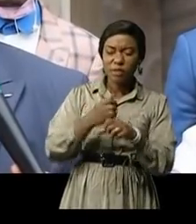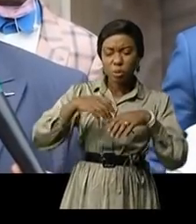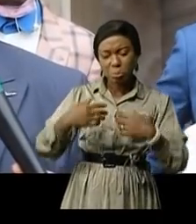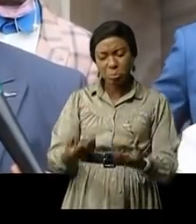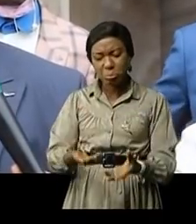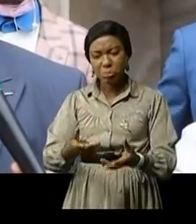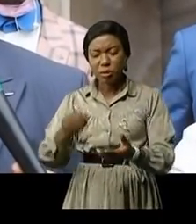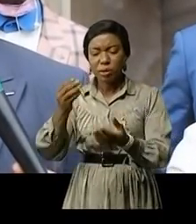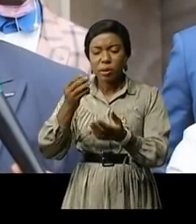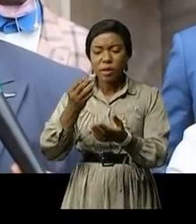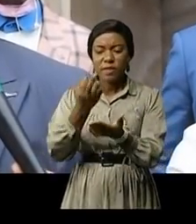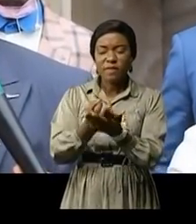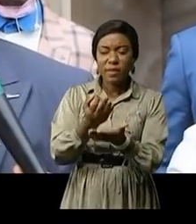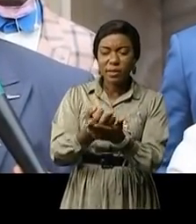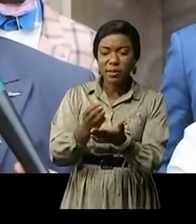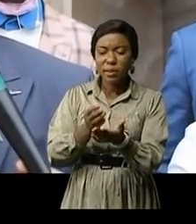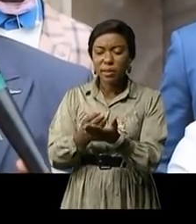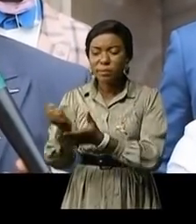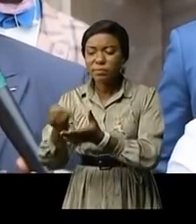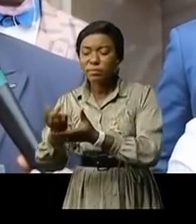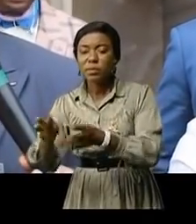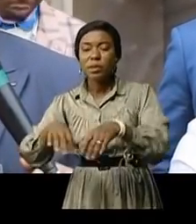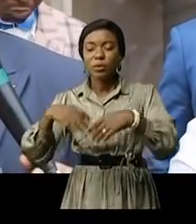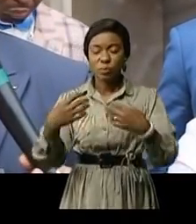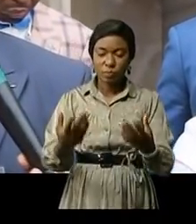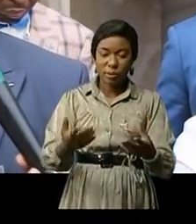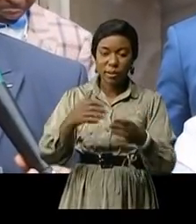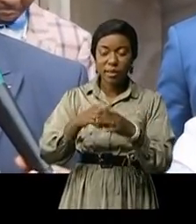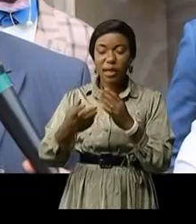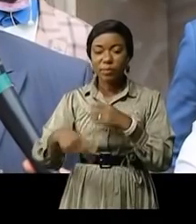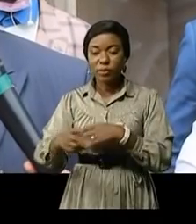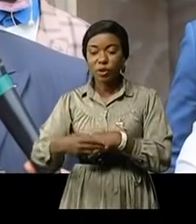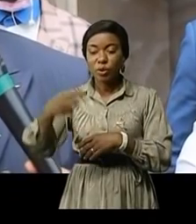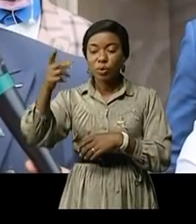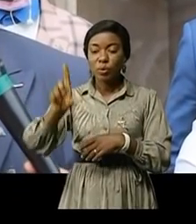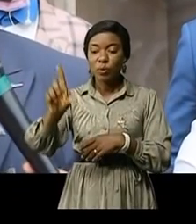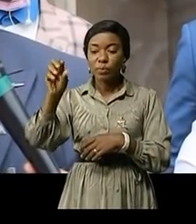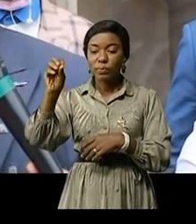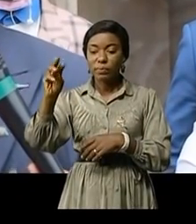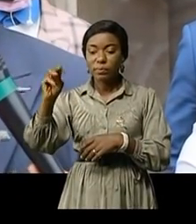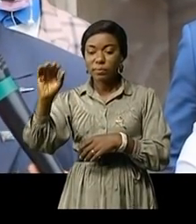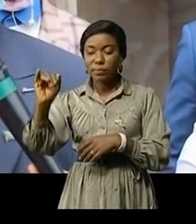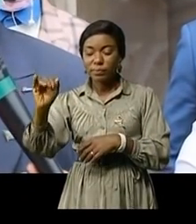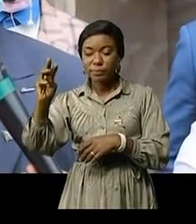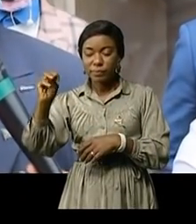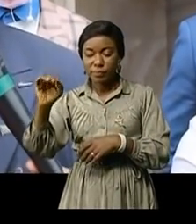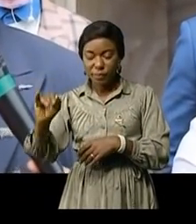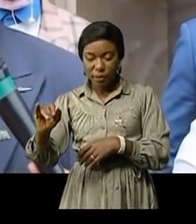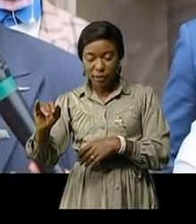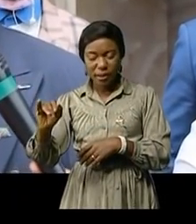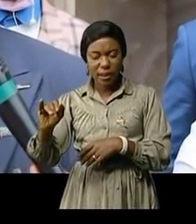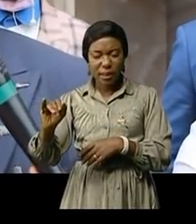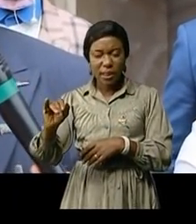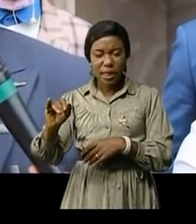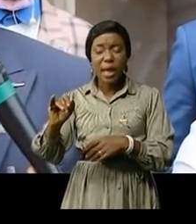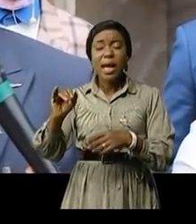à la province du Olomami suite à certaines situations d'instabilité la reddition des comptes 2020 n'avait jamais été déposée